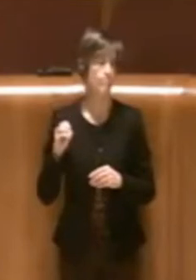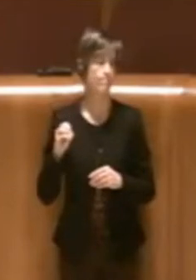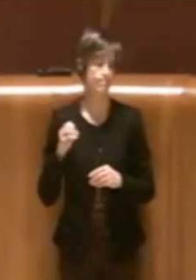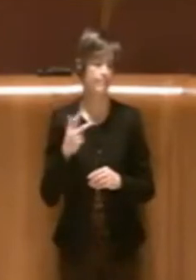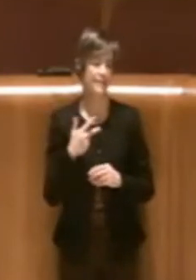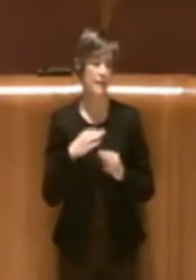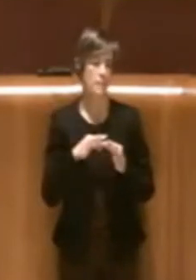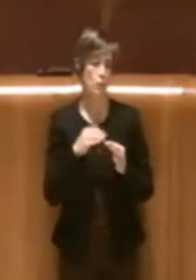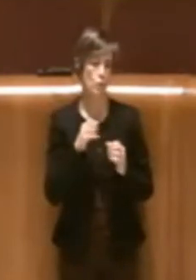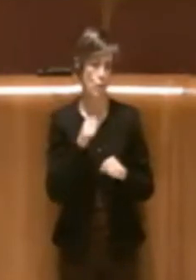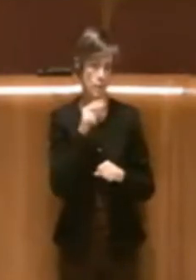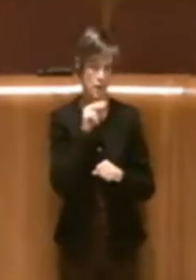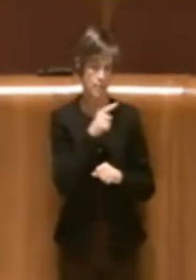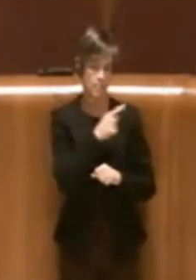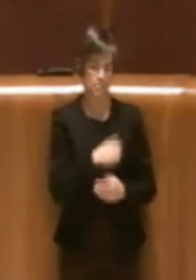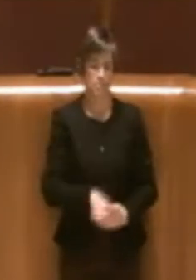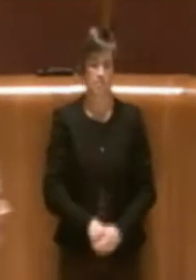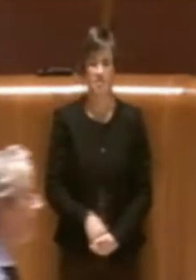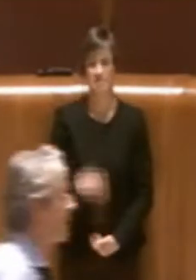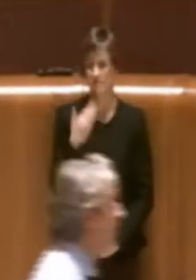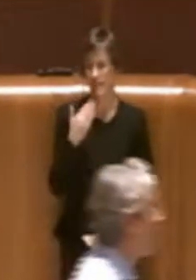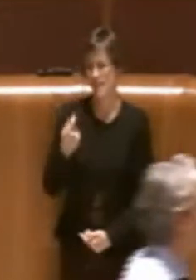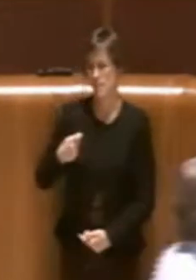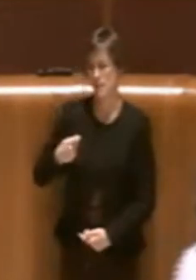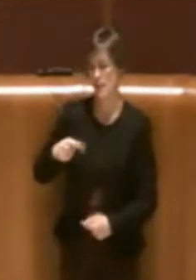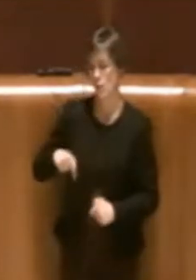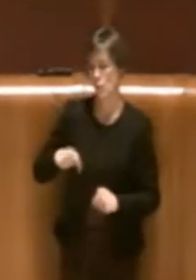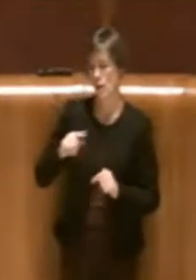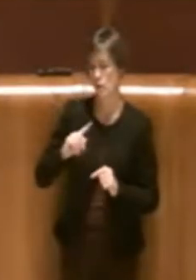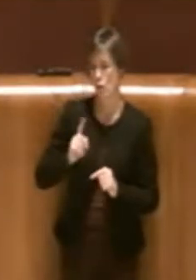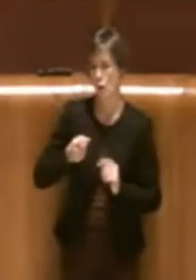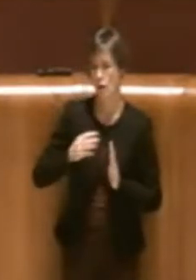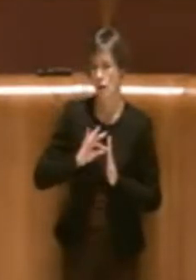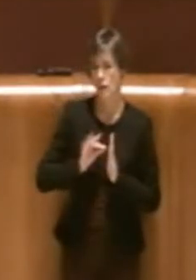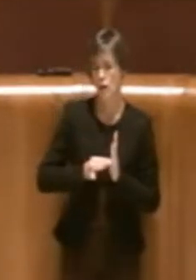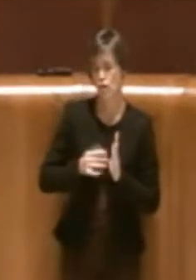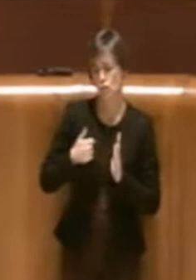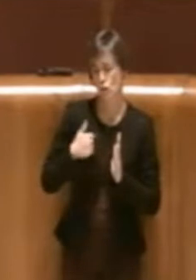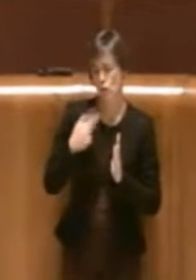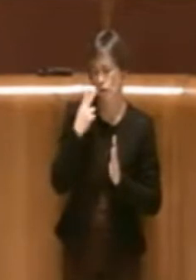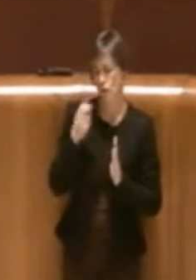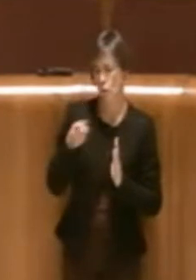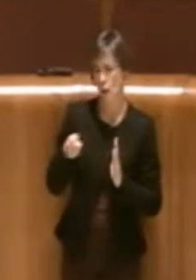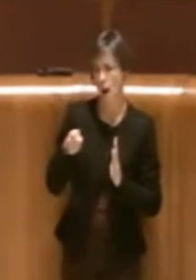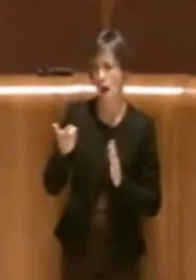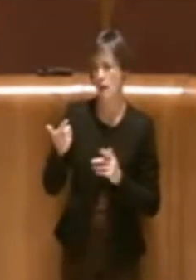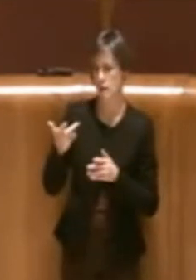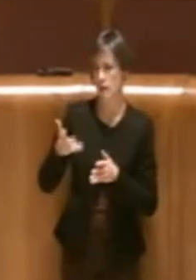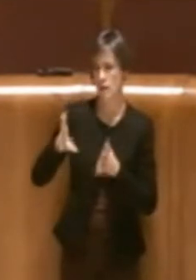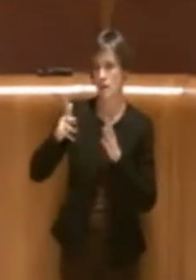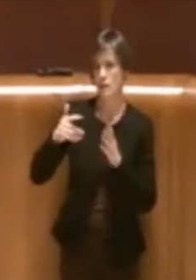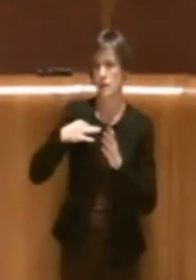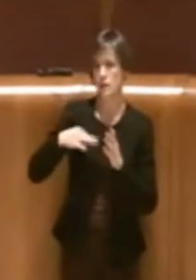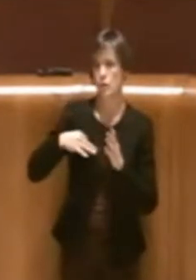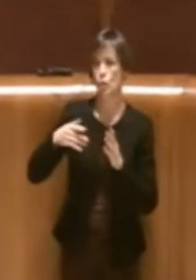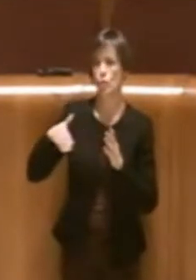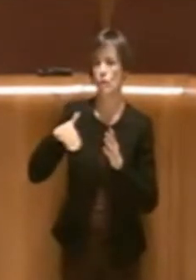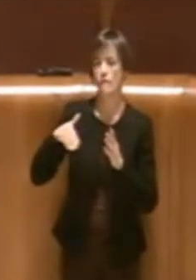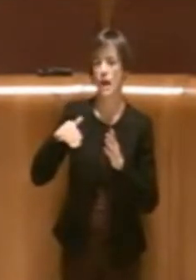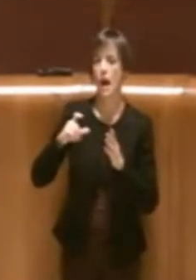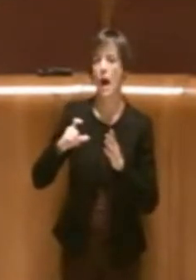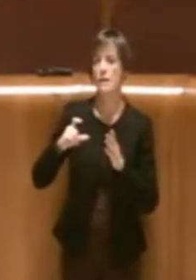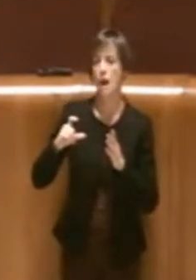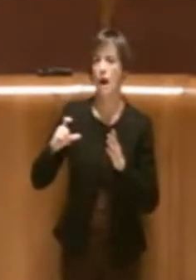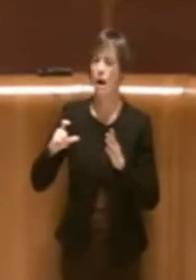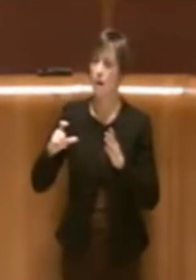Allora, grazie Presidente. Quest'ordine del giorno riguarda appunto l'Istituto di Via Cardinal Capranica, il